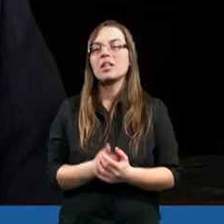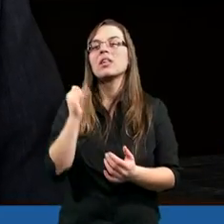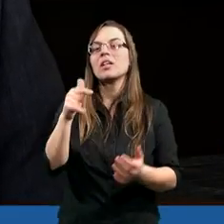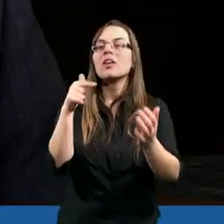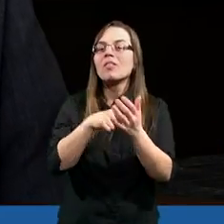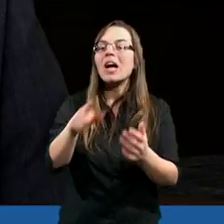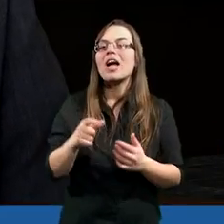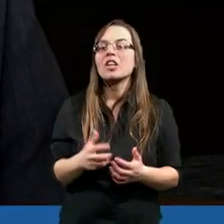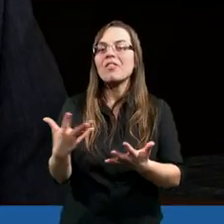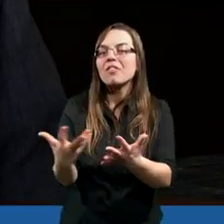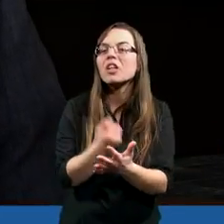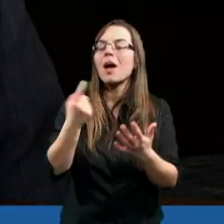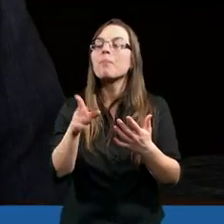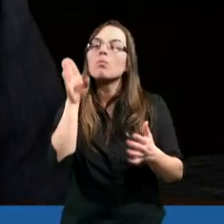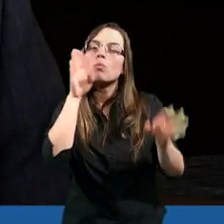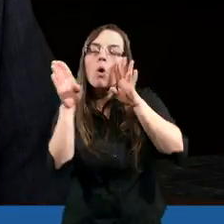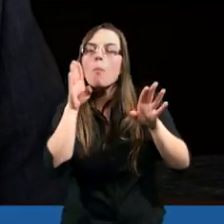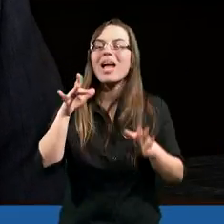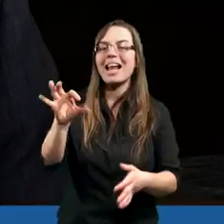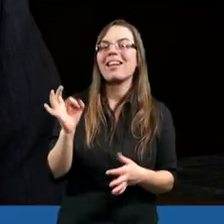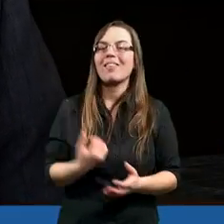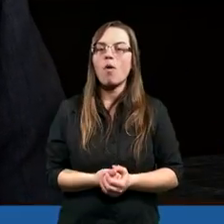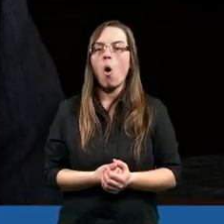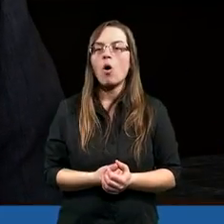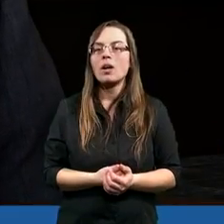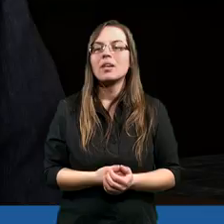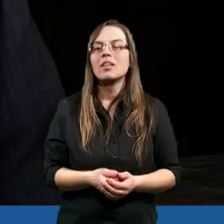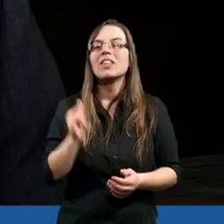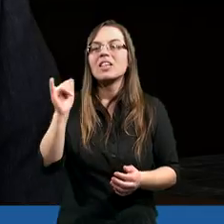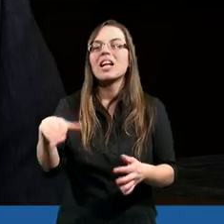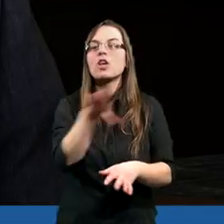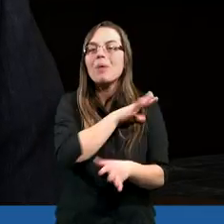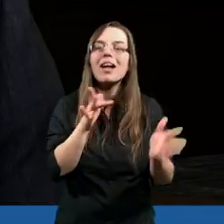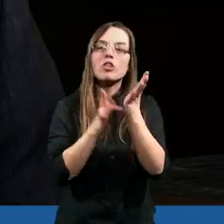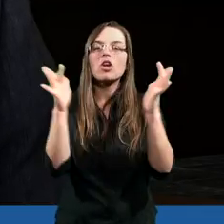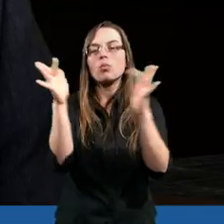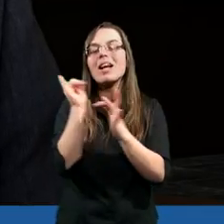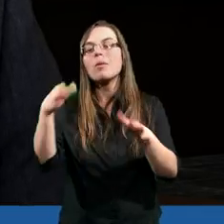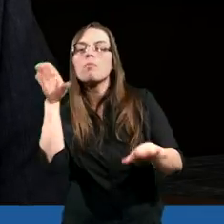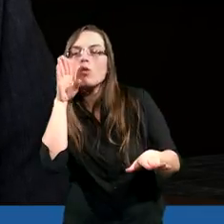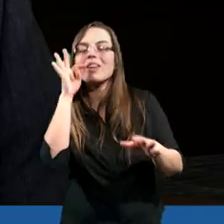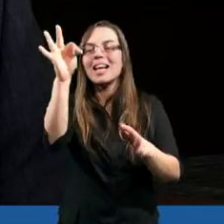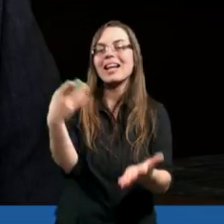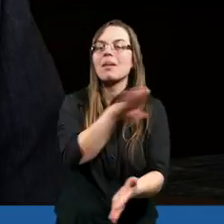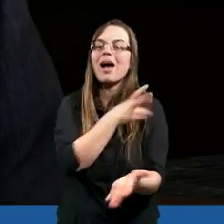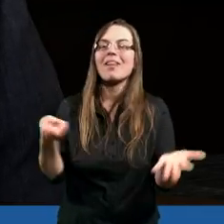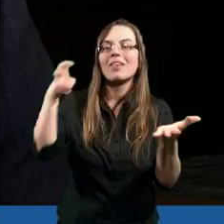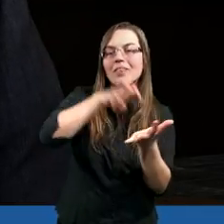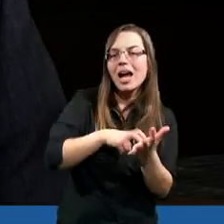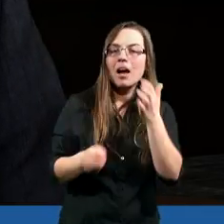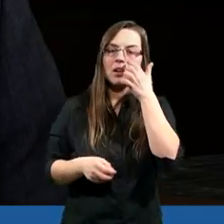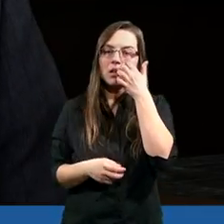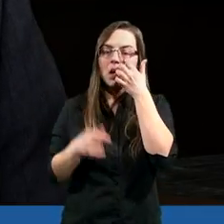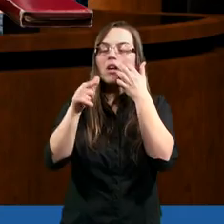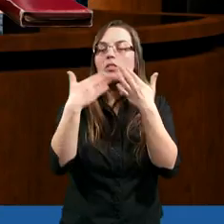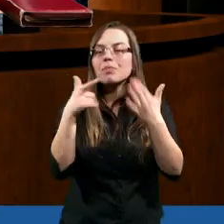wrośnięciem w podobieństwo i śmierci Jezusa i w podobieństwo Jego zmartwychwstania.